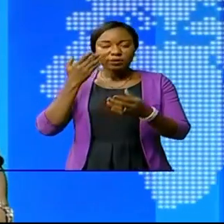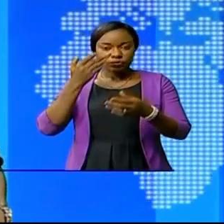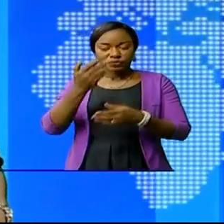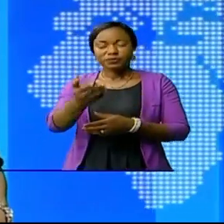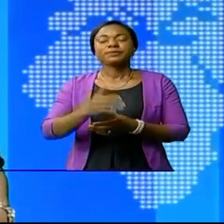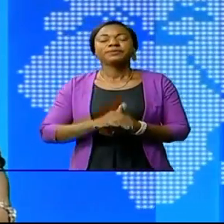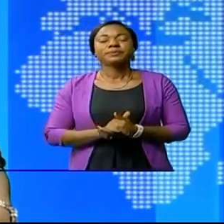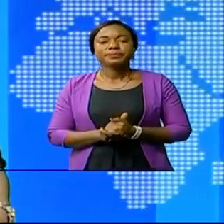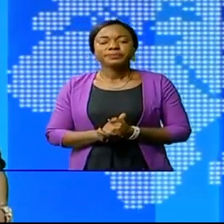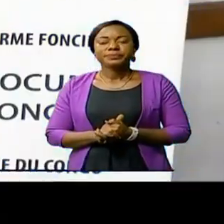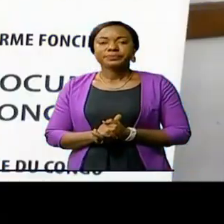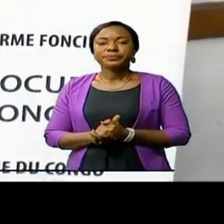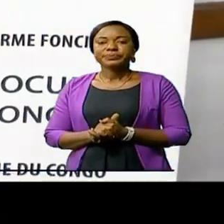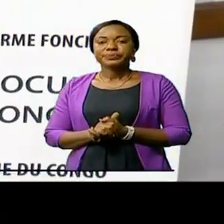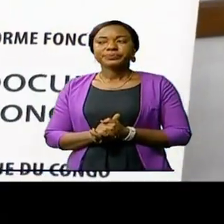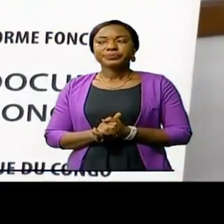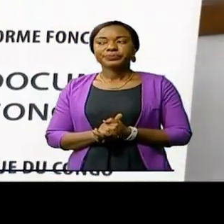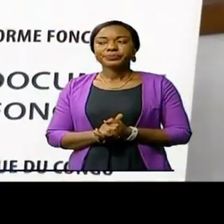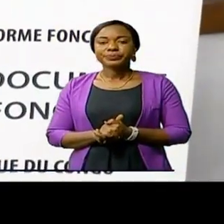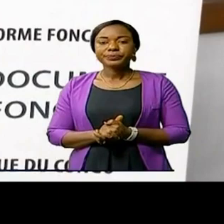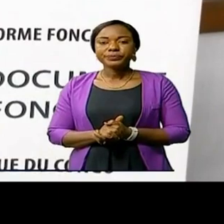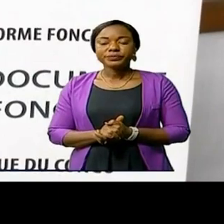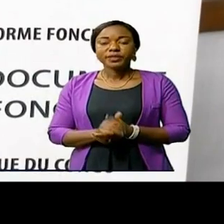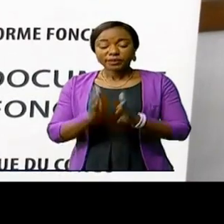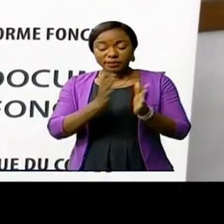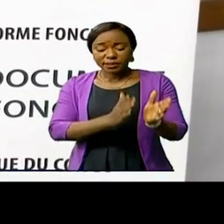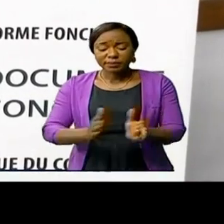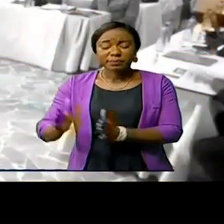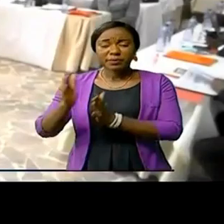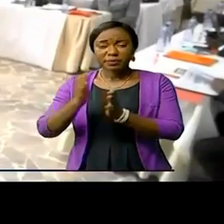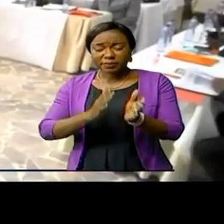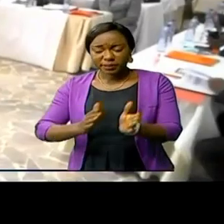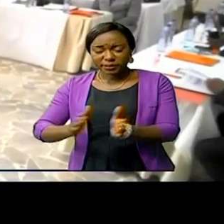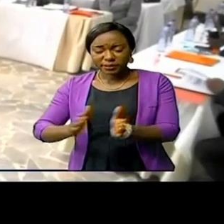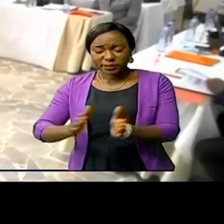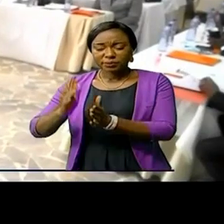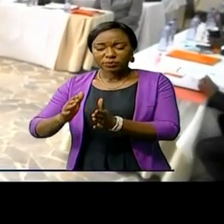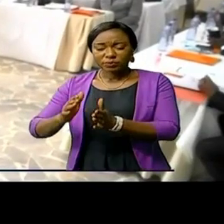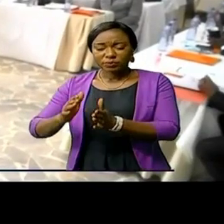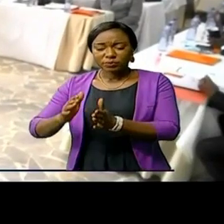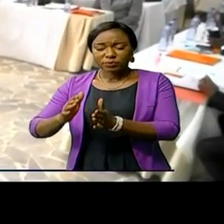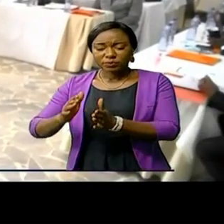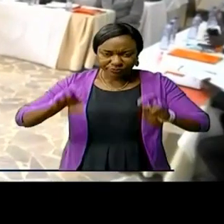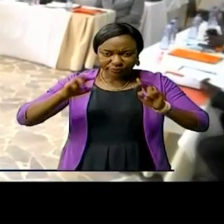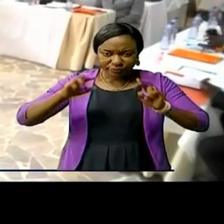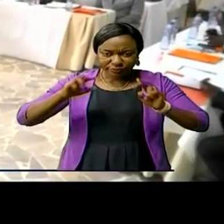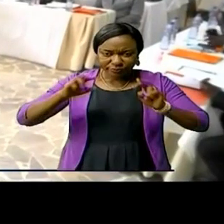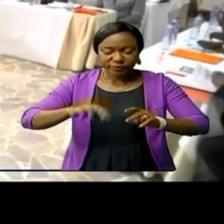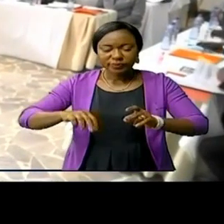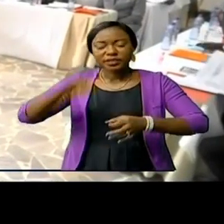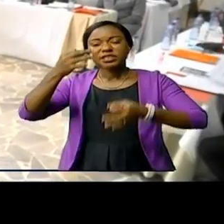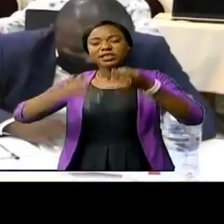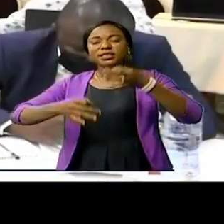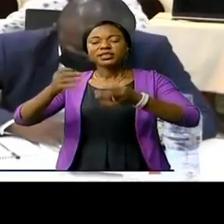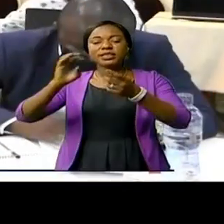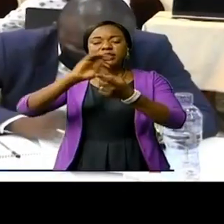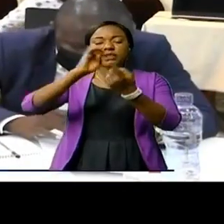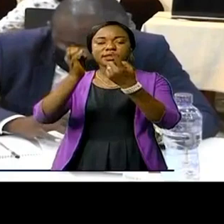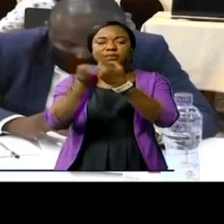reportage. Ces préparatifs consistent à l'analyse des facteurs juridiques, culturels,